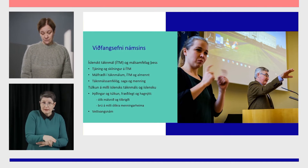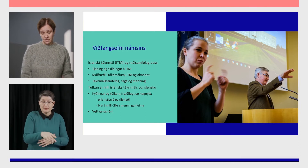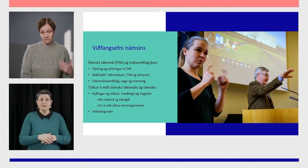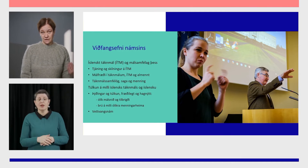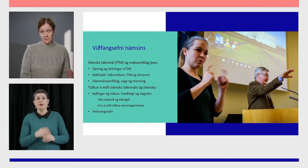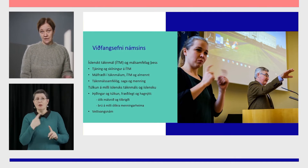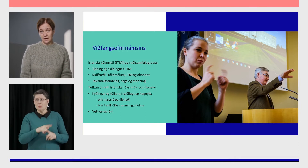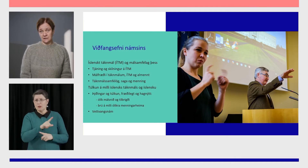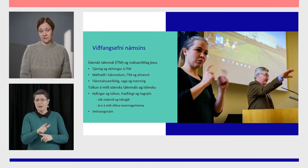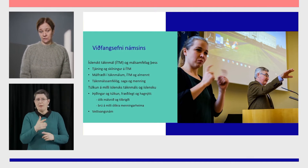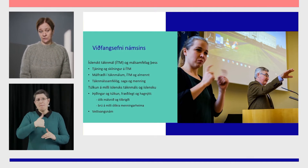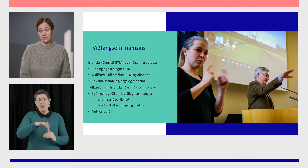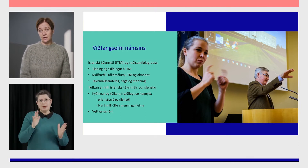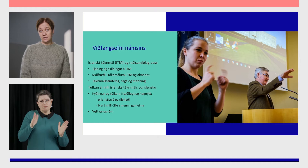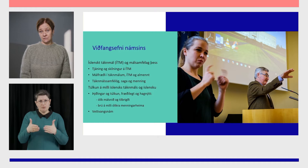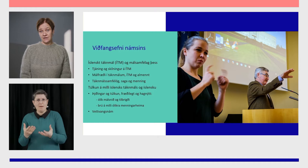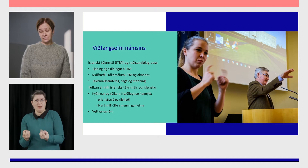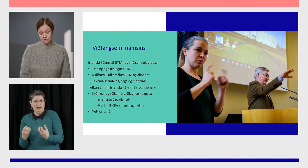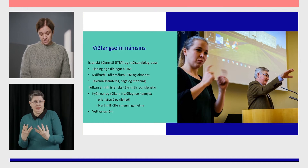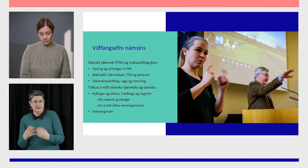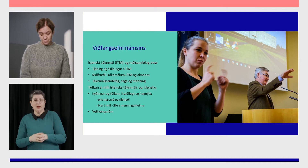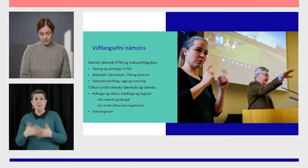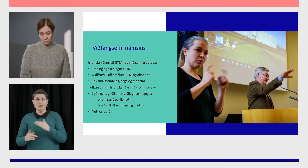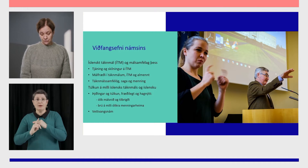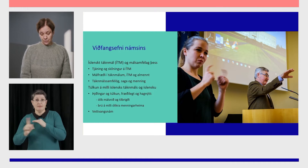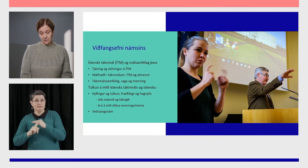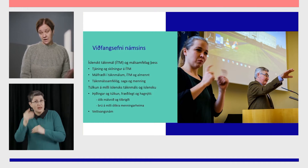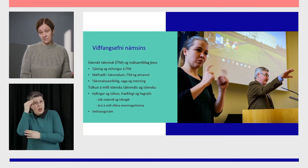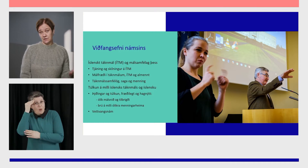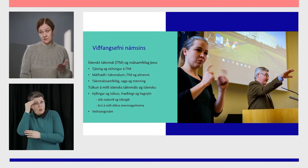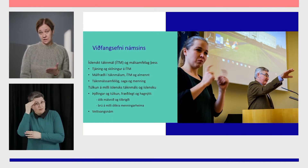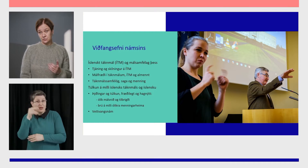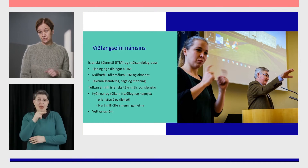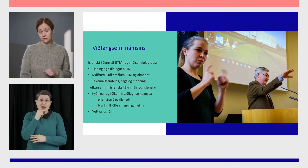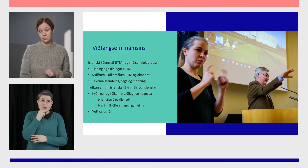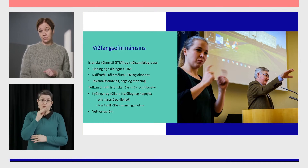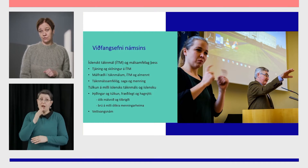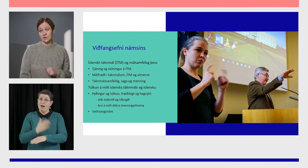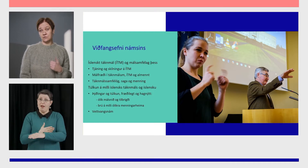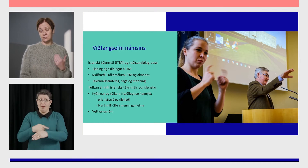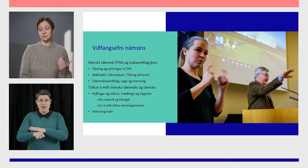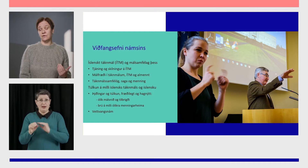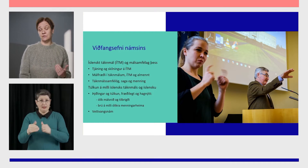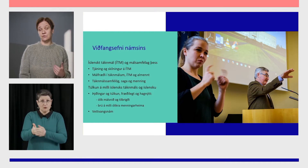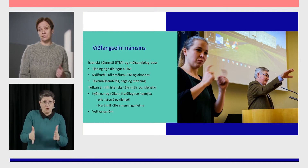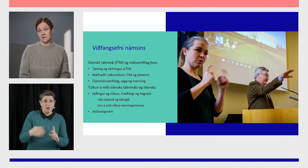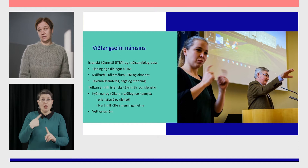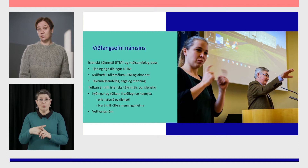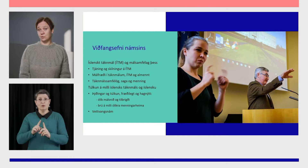og síðan er færið meiri hagnýta þáttin og það er mikið vettfangsnám, nefnundur fóð bæði æfingar í kenslustofu og fara svo